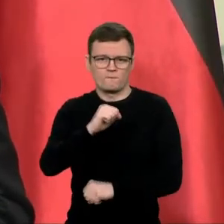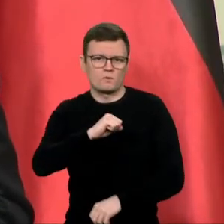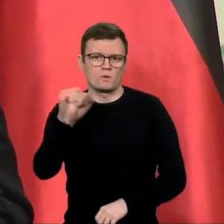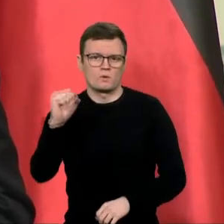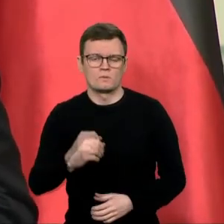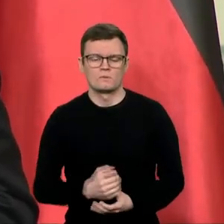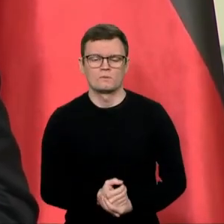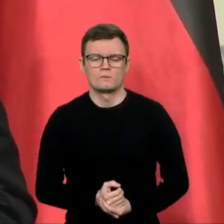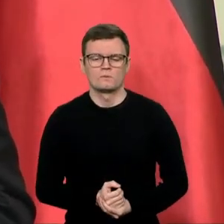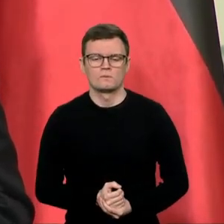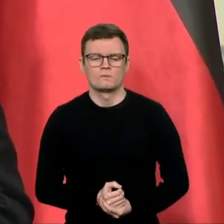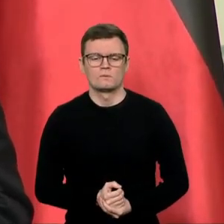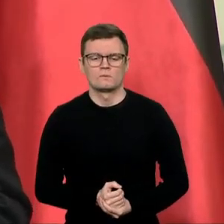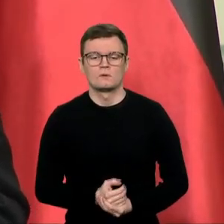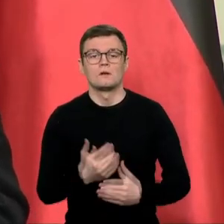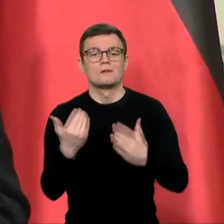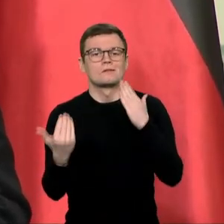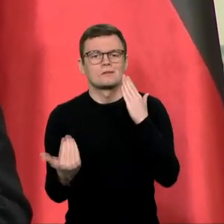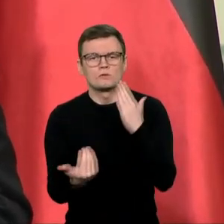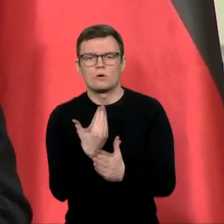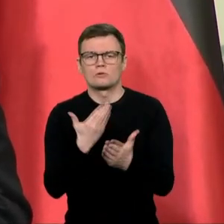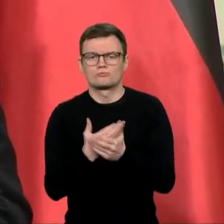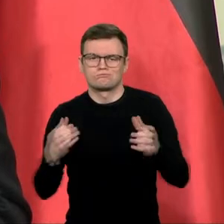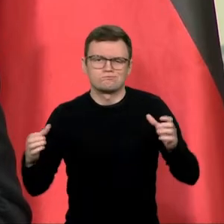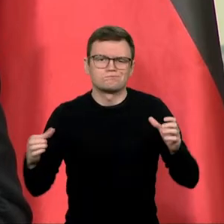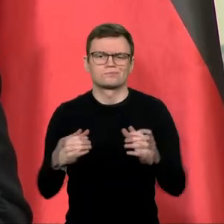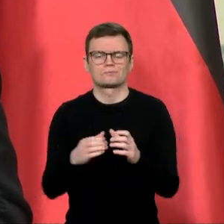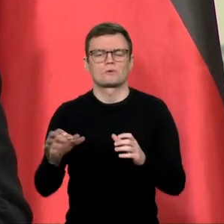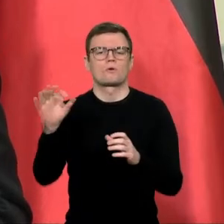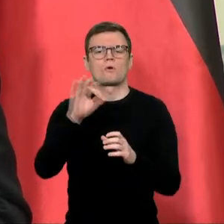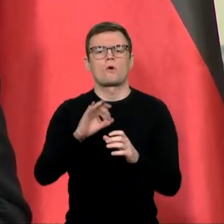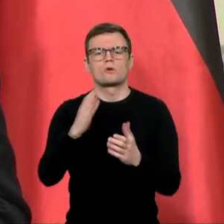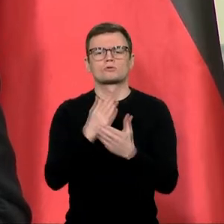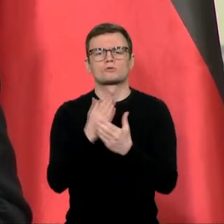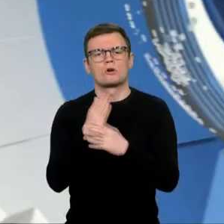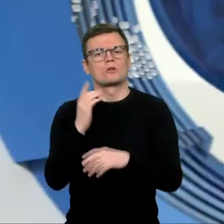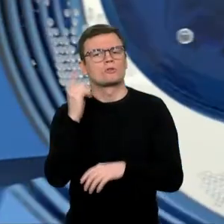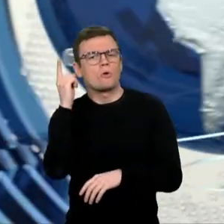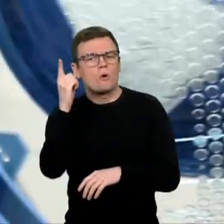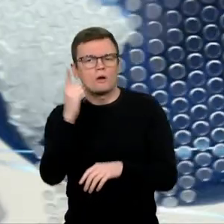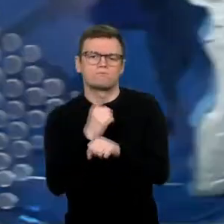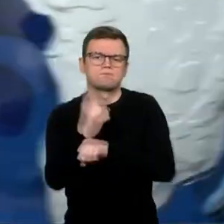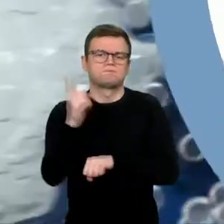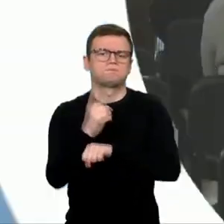Steigiame naują pajaugumų koaliciją dėl tolimosios rakietinės artilerijos.